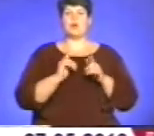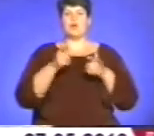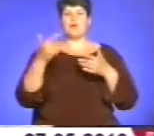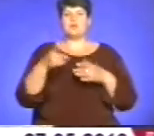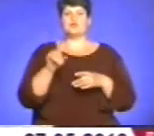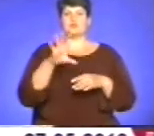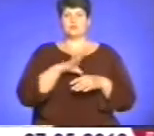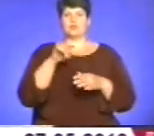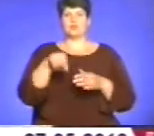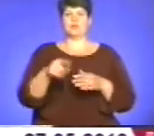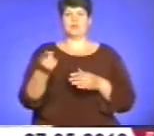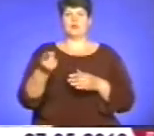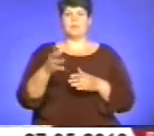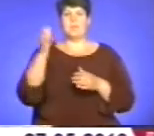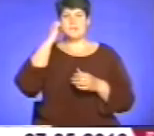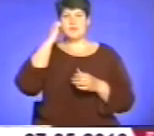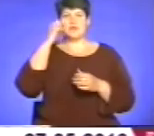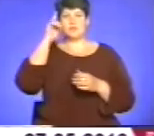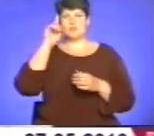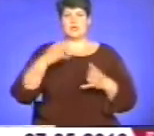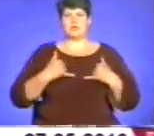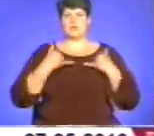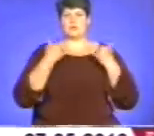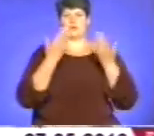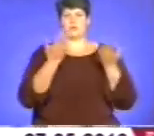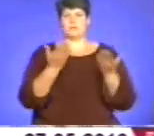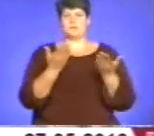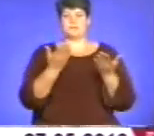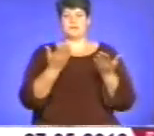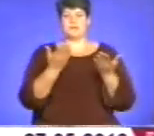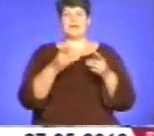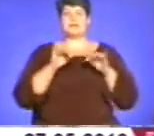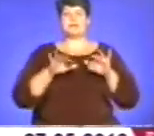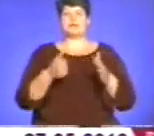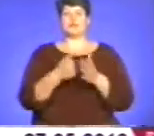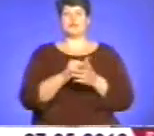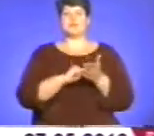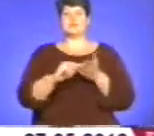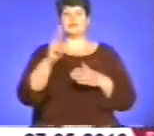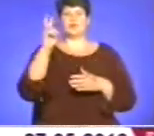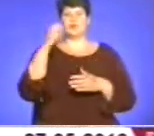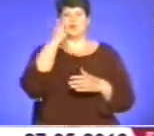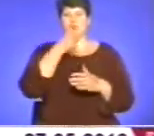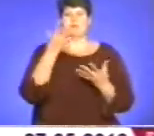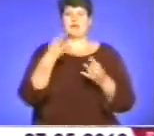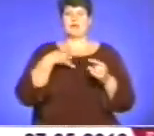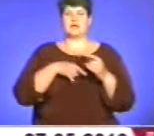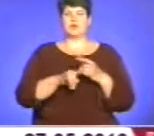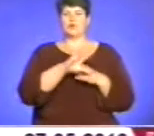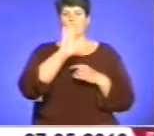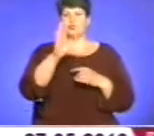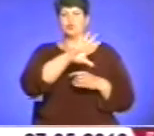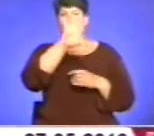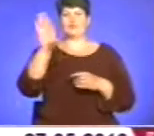Тернопіллі, ми його знаємо, пам'ятаємо і ми його вшановуємо. Заходи до відзначення 200-річчя з дня народження Кобзаря відбудуться у всіх